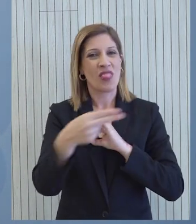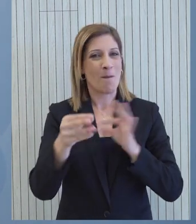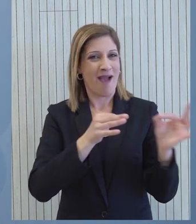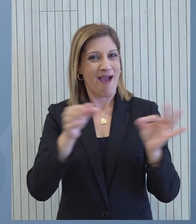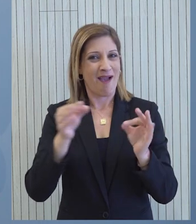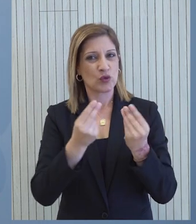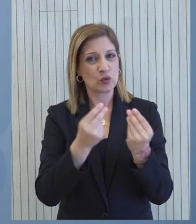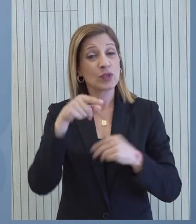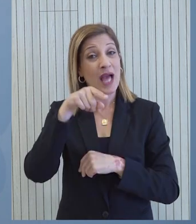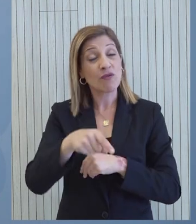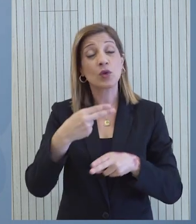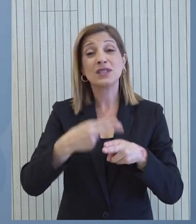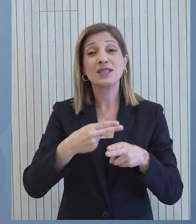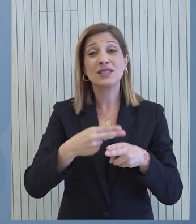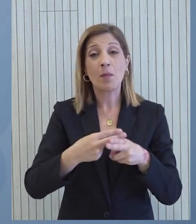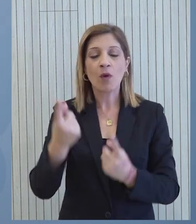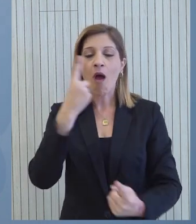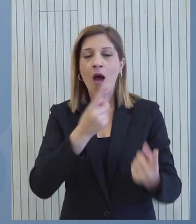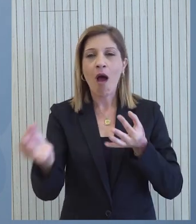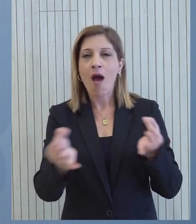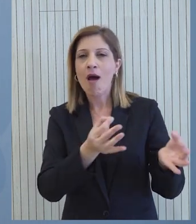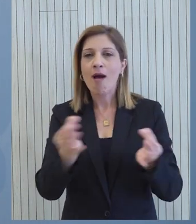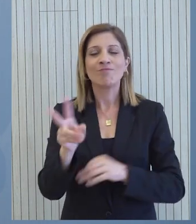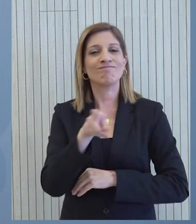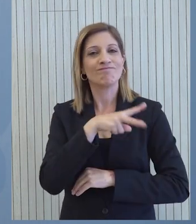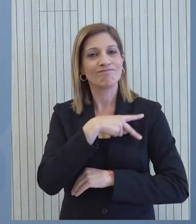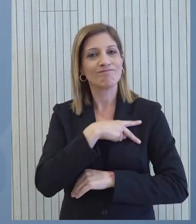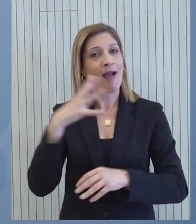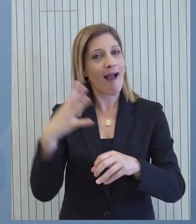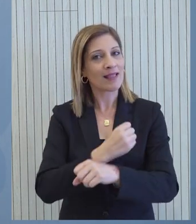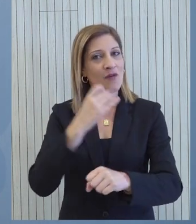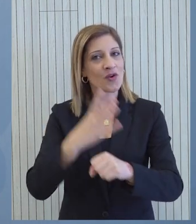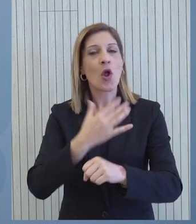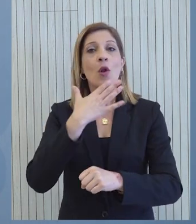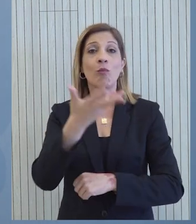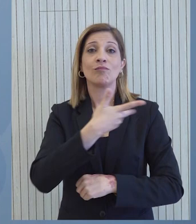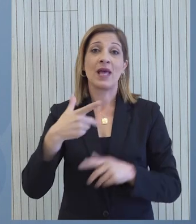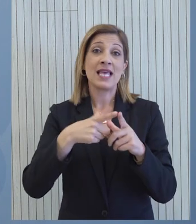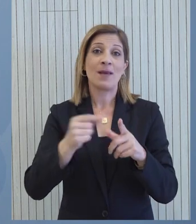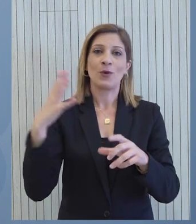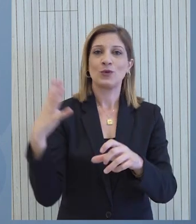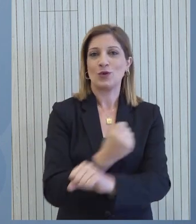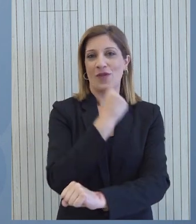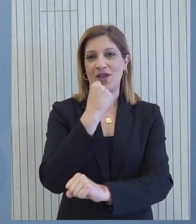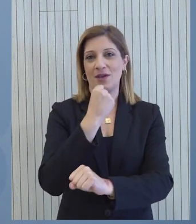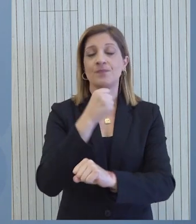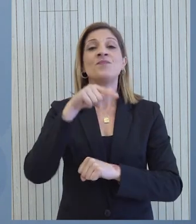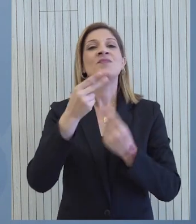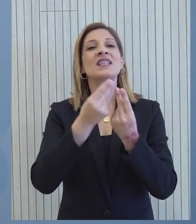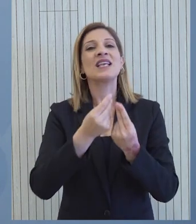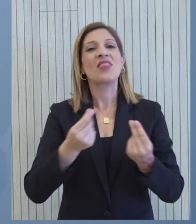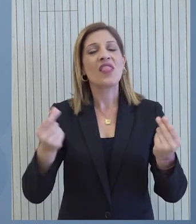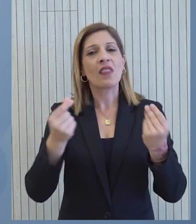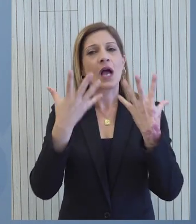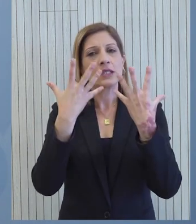μέσω ενός άρτιου πολιεθνικού συντονισμού που κατέστηκε δυνατός λόγω της ηγετικής δράσης που αναλάβαμε στην περιοχή. Οι διαδικασίες